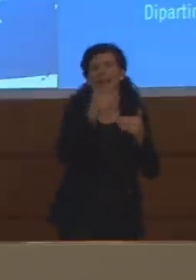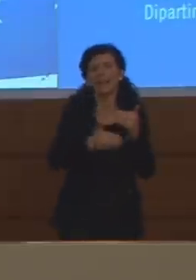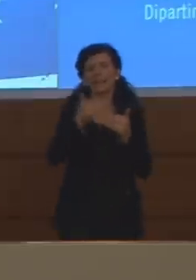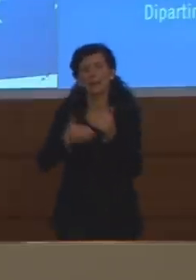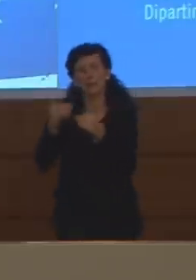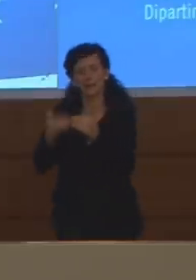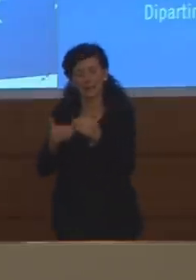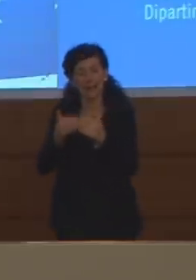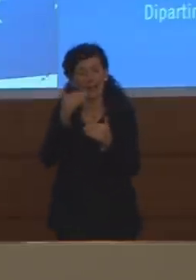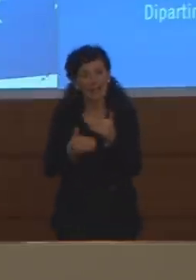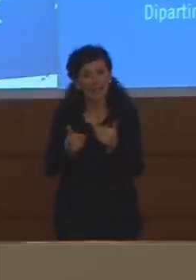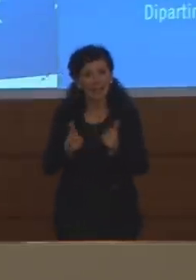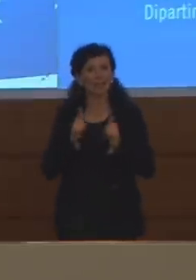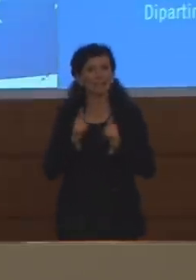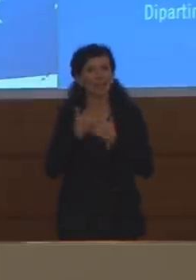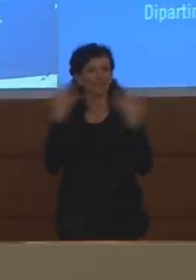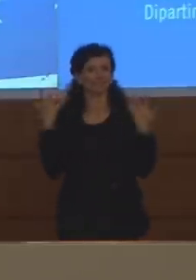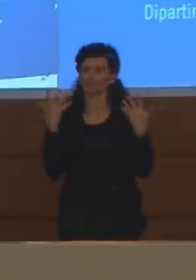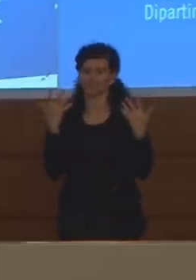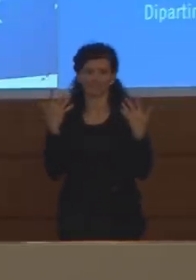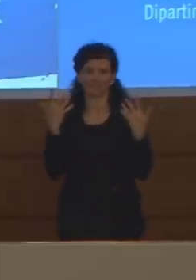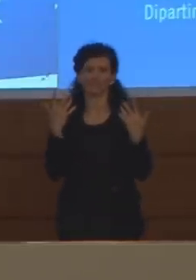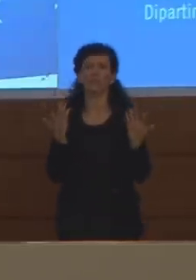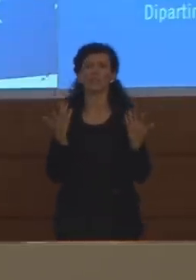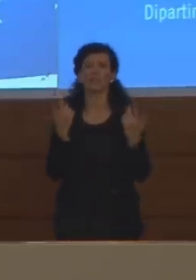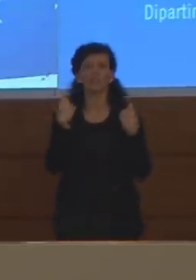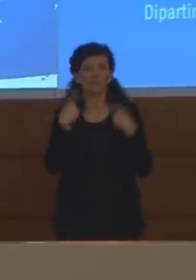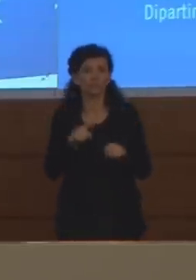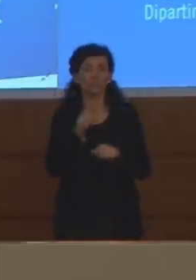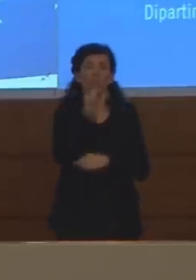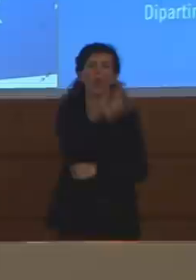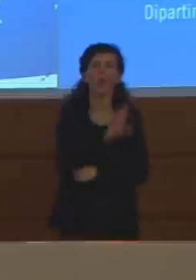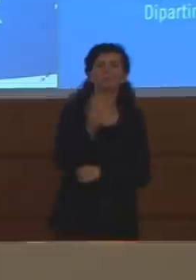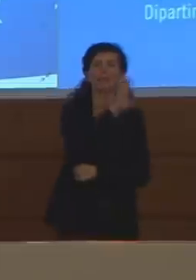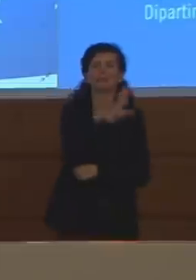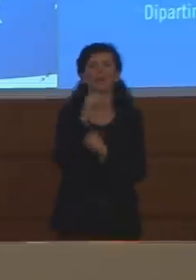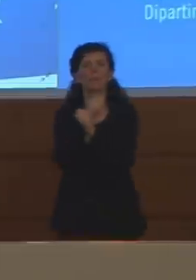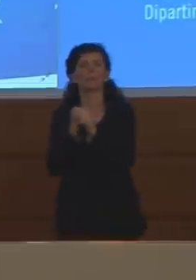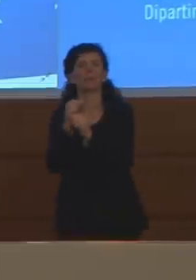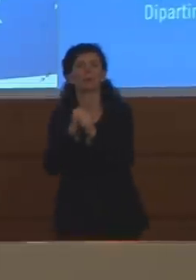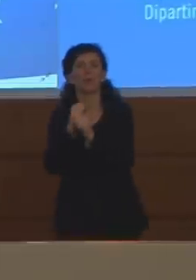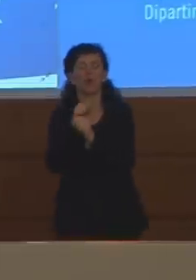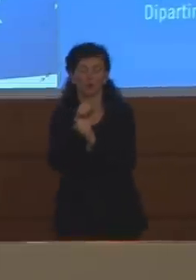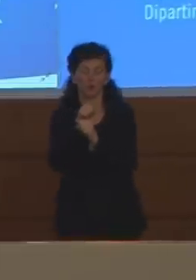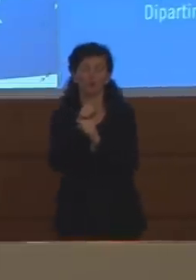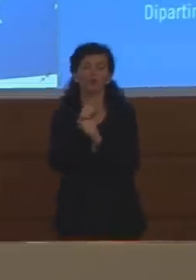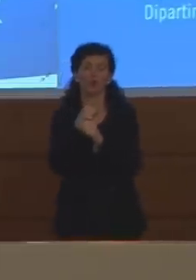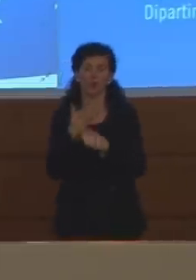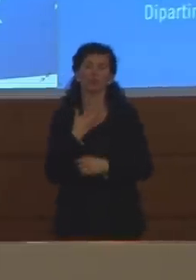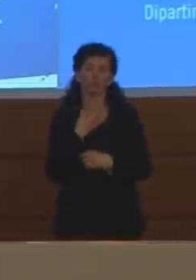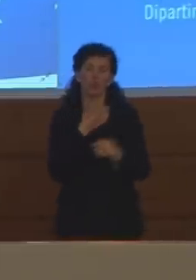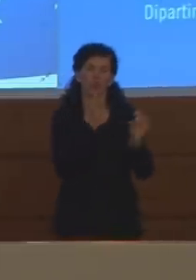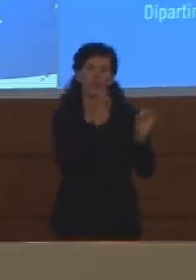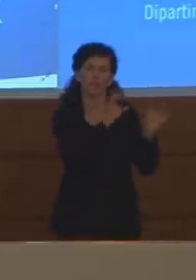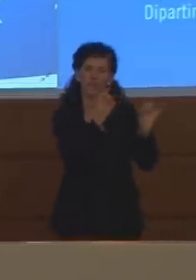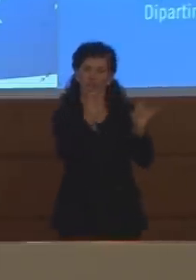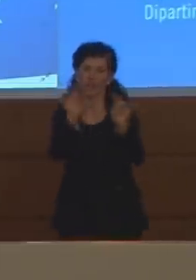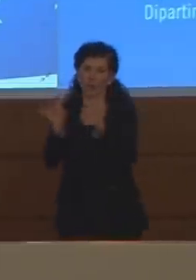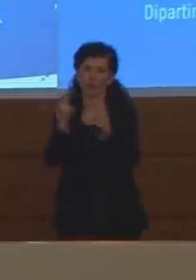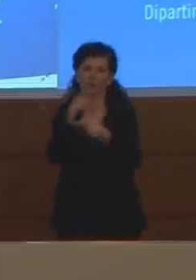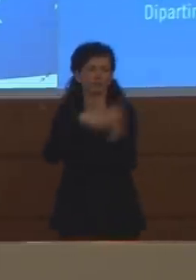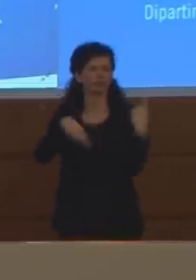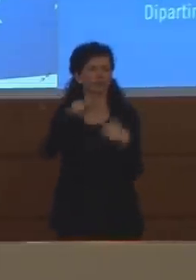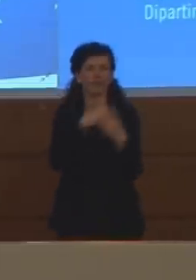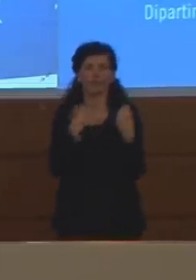che non è per niente sorprendente il fatto che la Lombardia e il Piemonte in questo momento abbiano una circolazione virale più alta rispetto alle altre